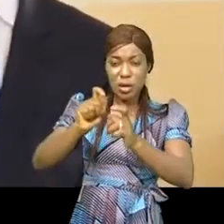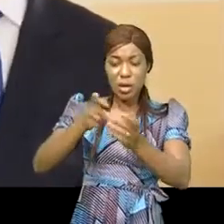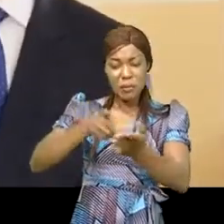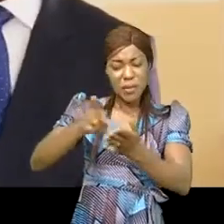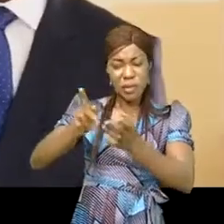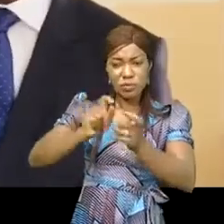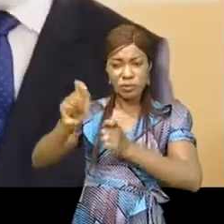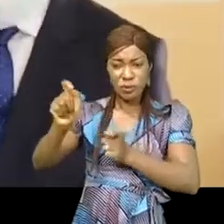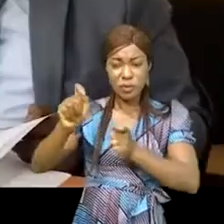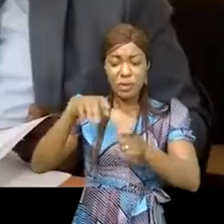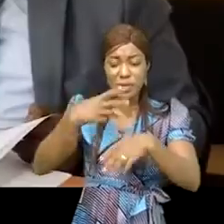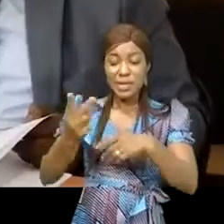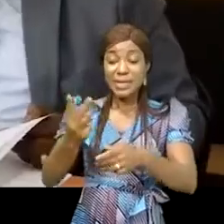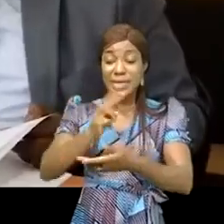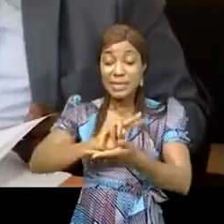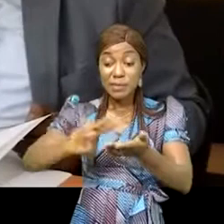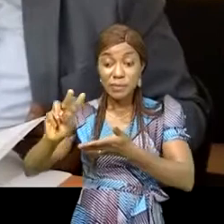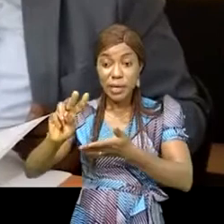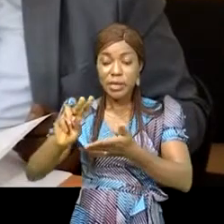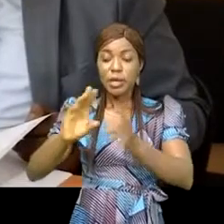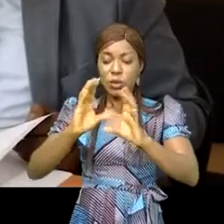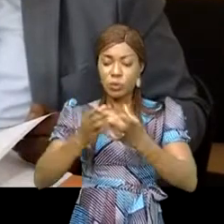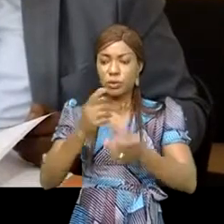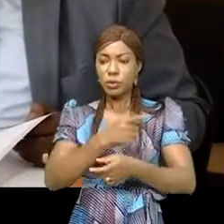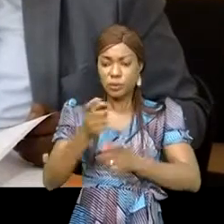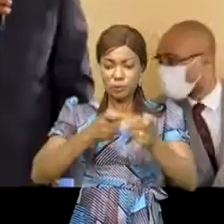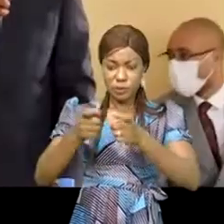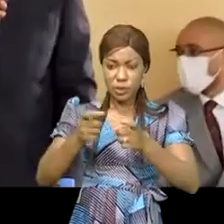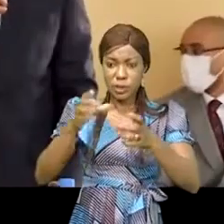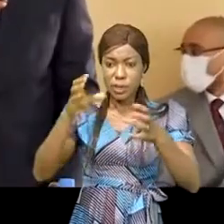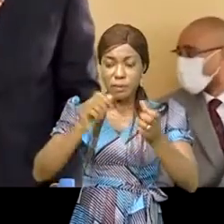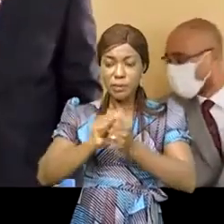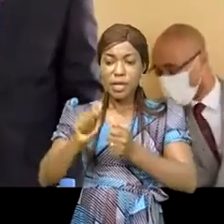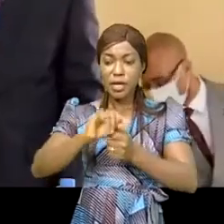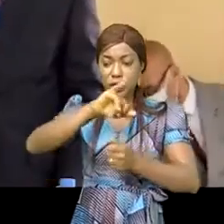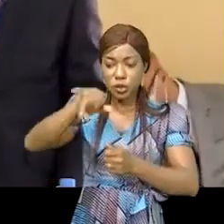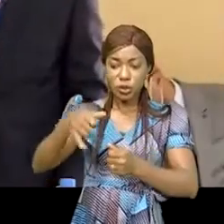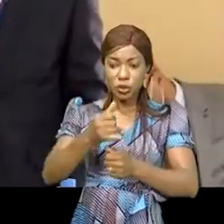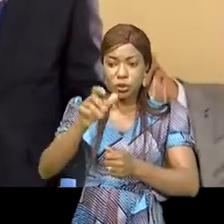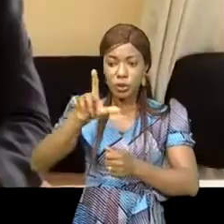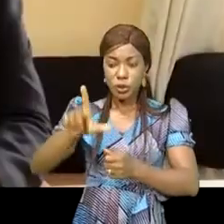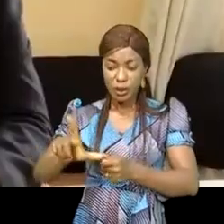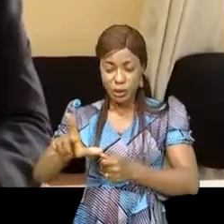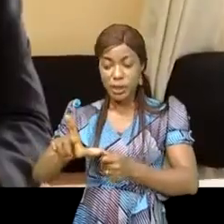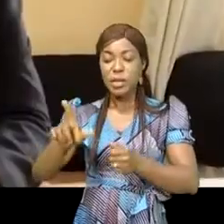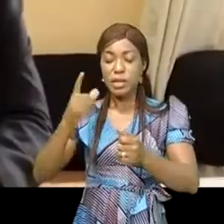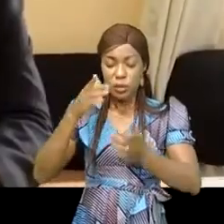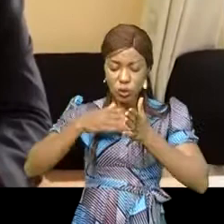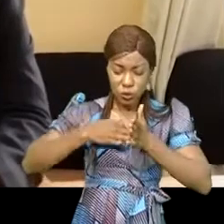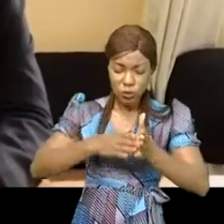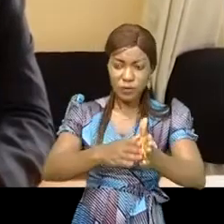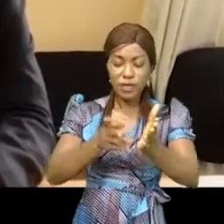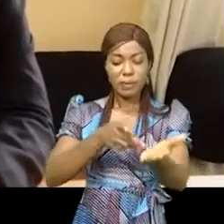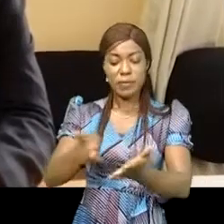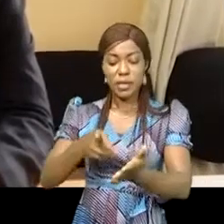Initiée depuis deux semaines, cette commission, présidée par Jean-Louis Kayembe, président de la commission de suivi et paie des agents et